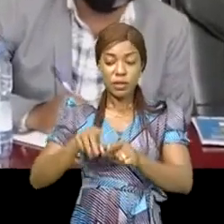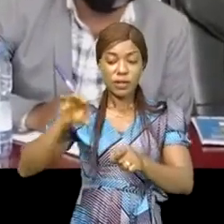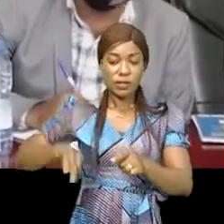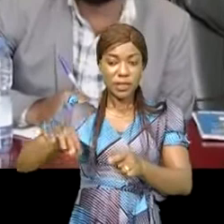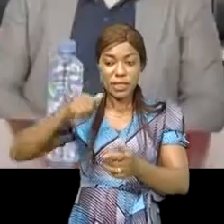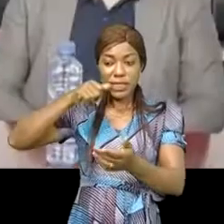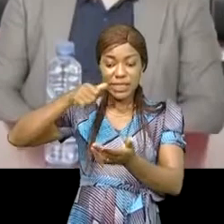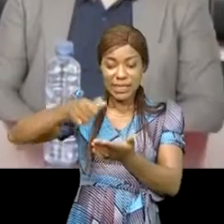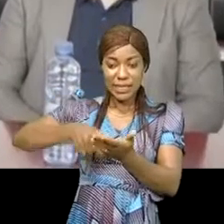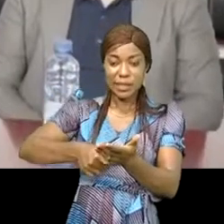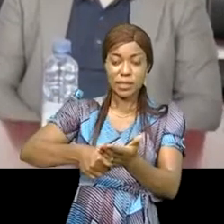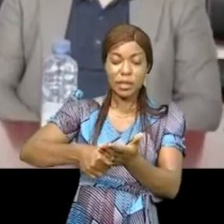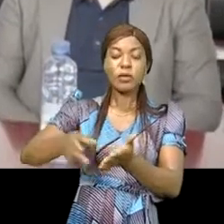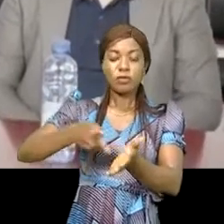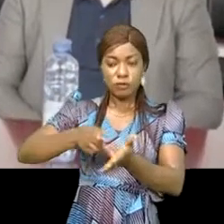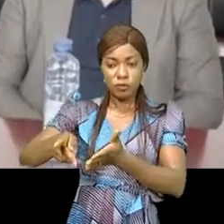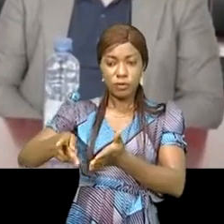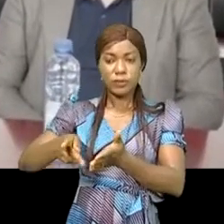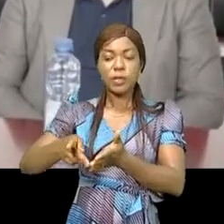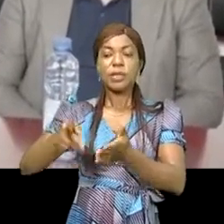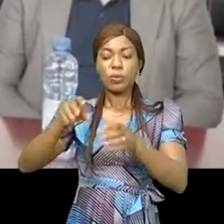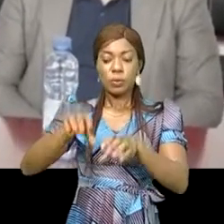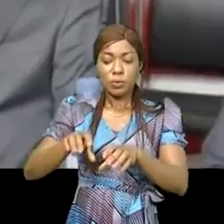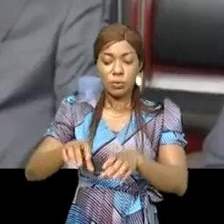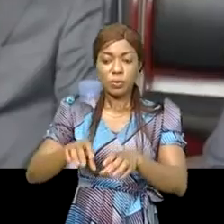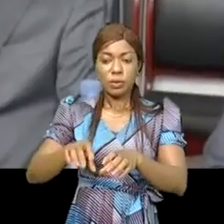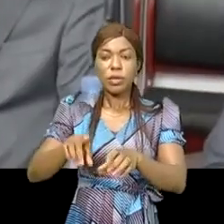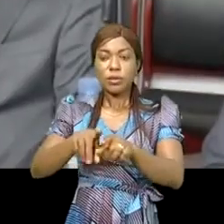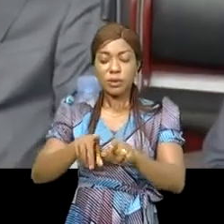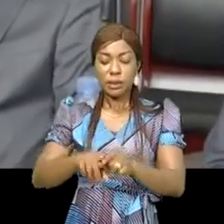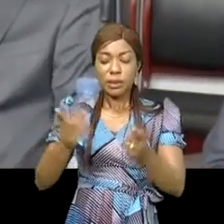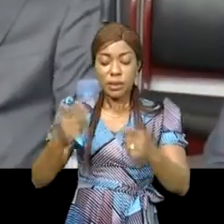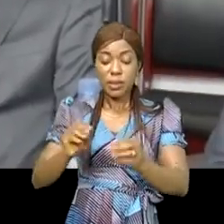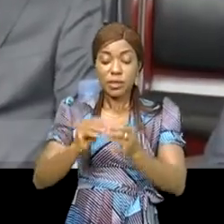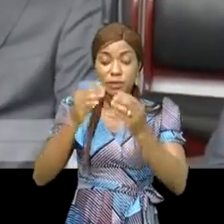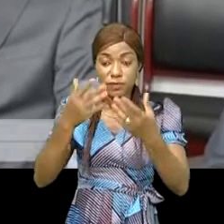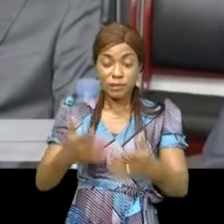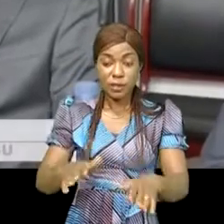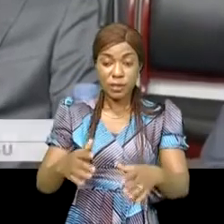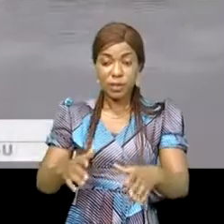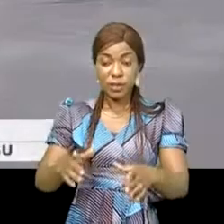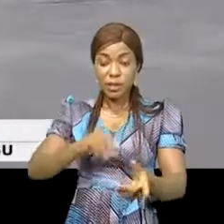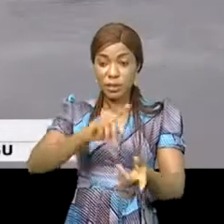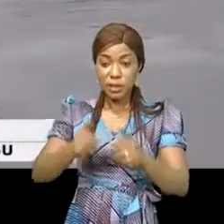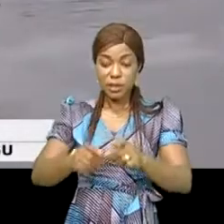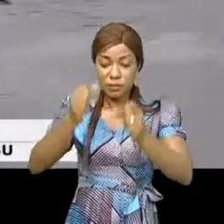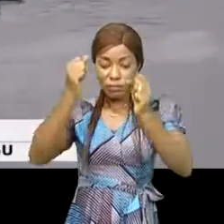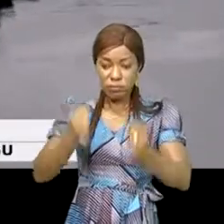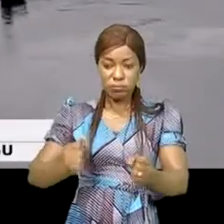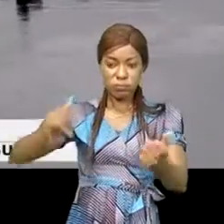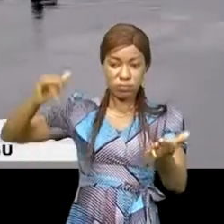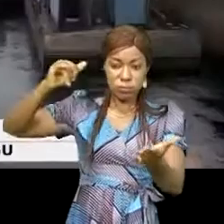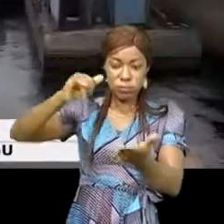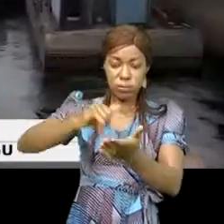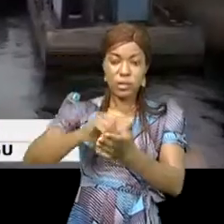parafiscaux et douaniers qu'offrent une zesse en RDC. Il ressort de cette réunion que la modernisation du port d'Akula sous la rivière